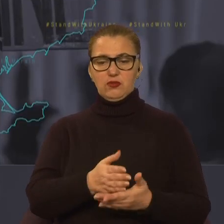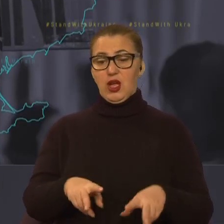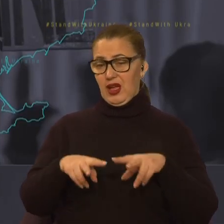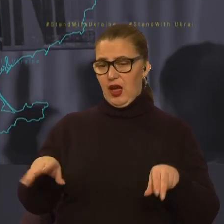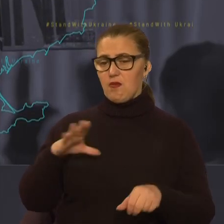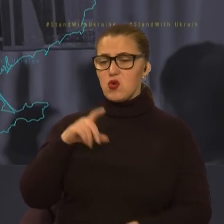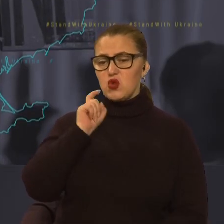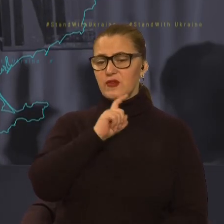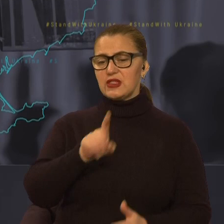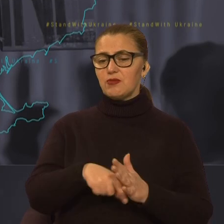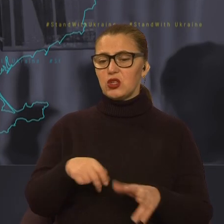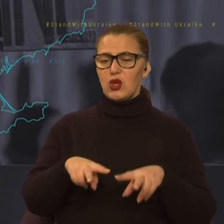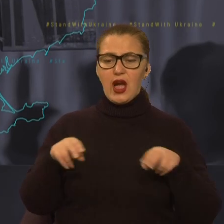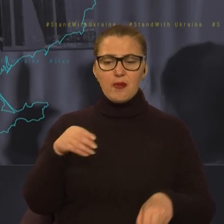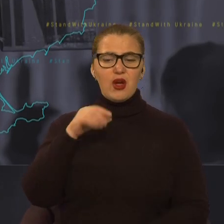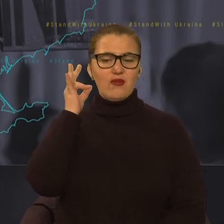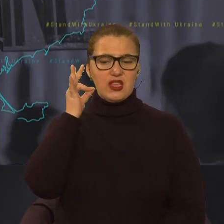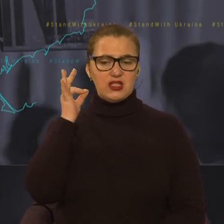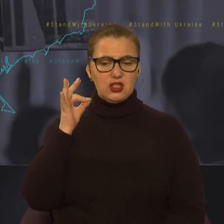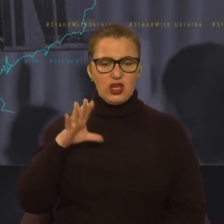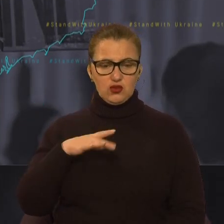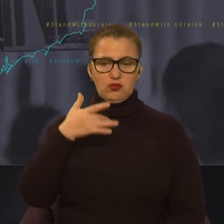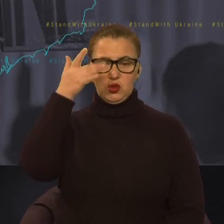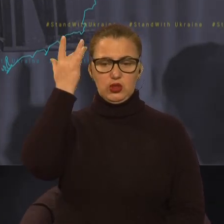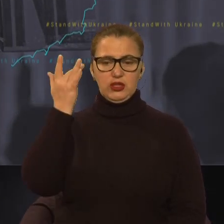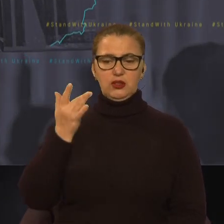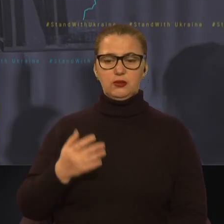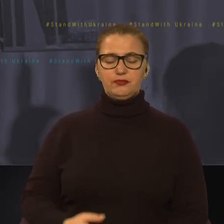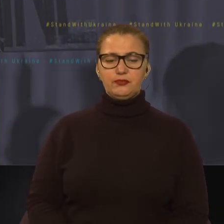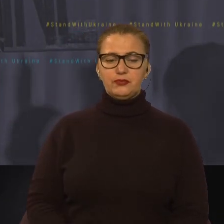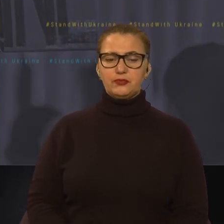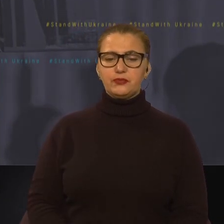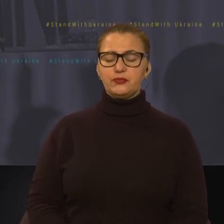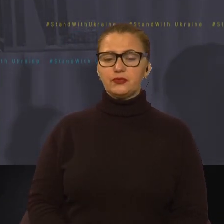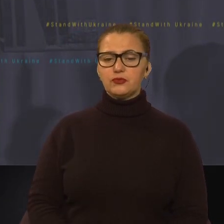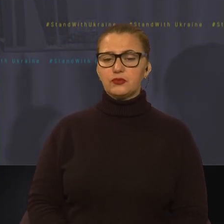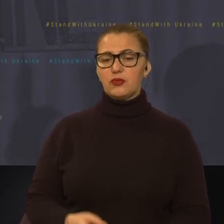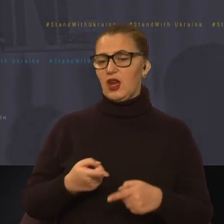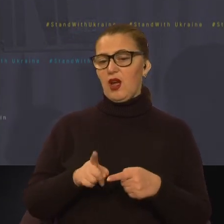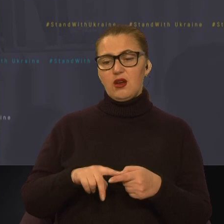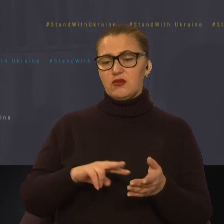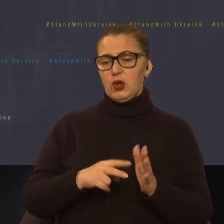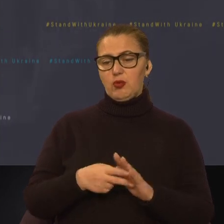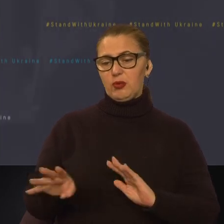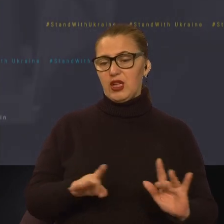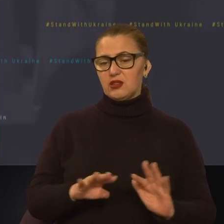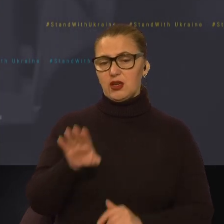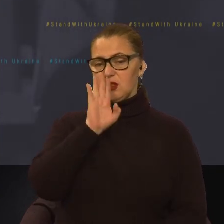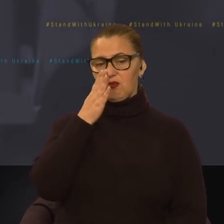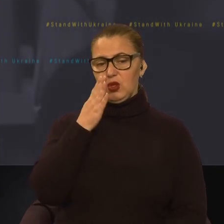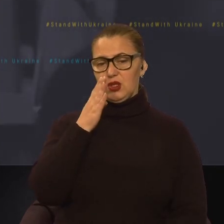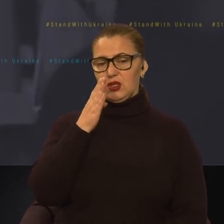Сєвєродонецьку, те саме ми бачили в Вісічанську влітку. Так що в цьому плані тактика ворога абсолютно